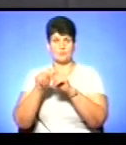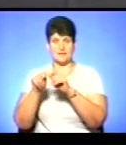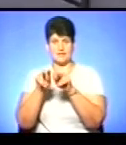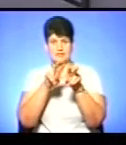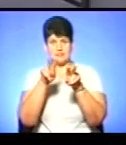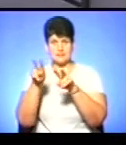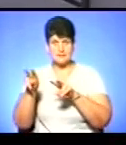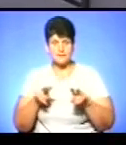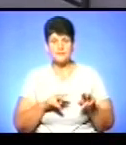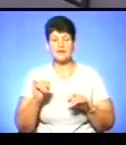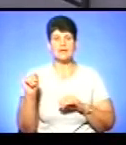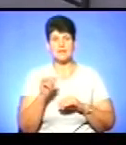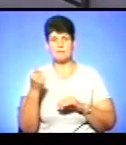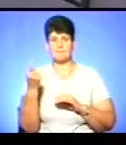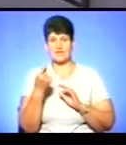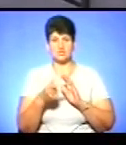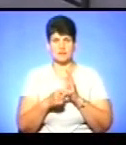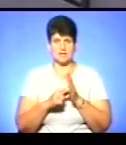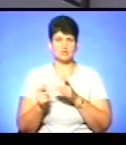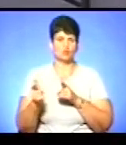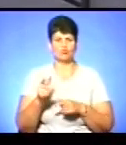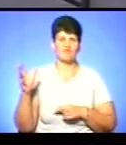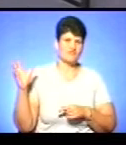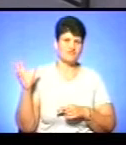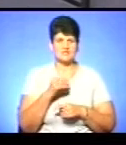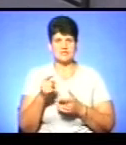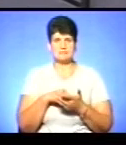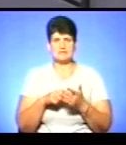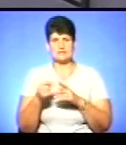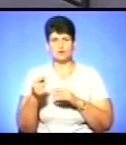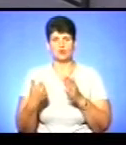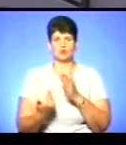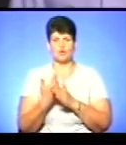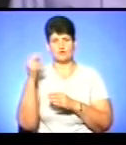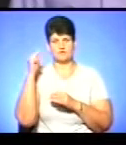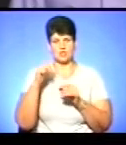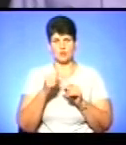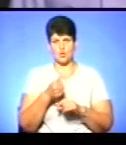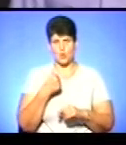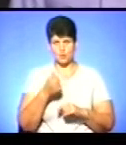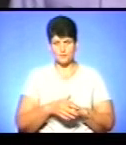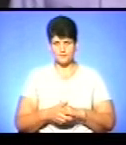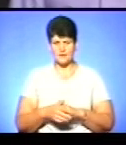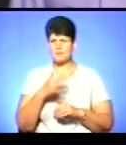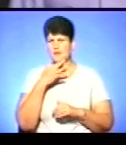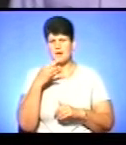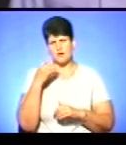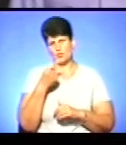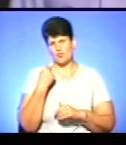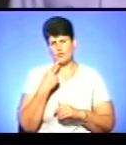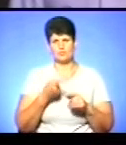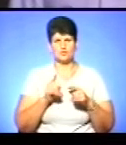І перші класи готові всі міста Тернополя до нового навчального року. Ми багато говоримо про цю